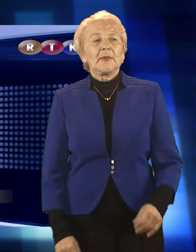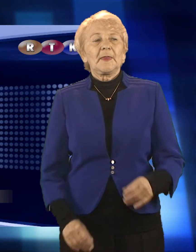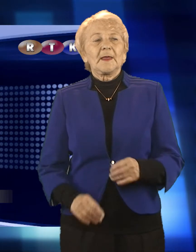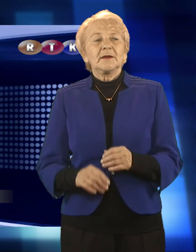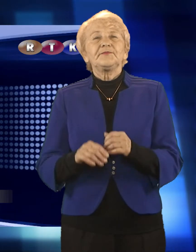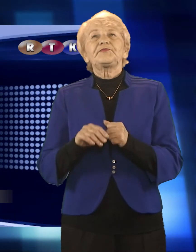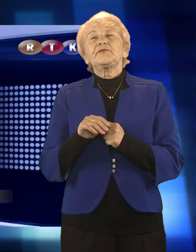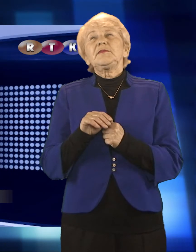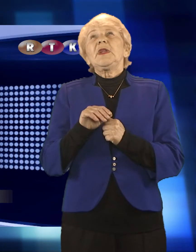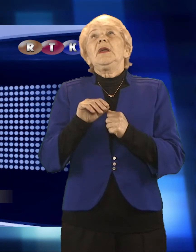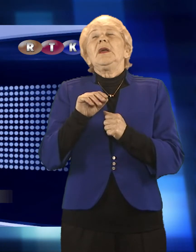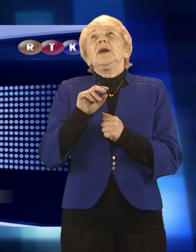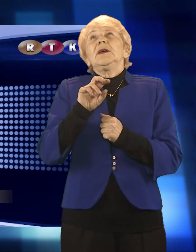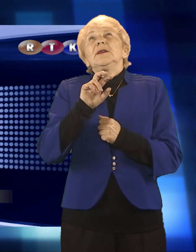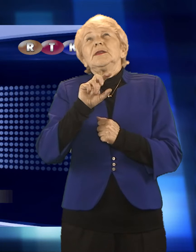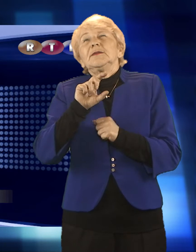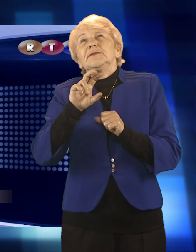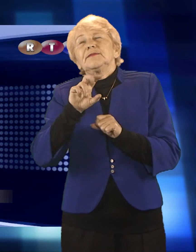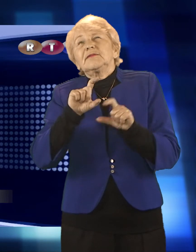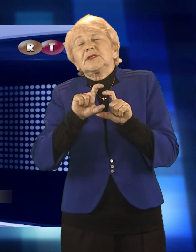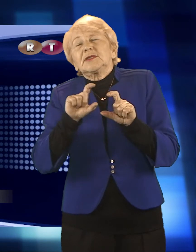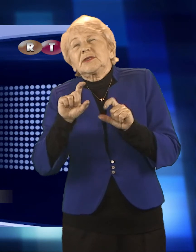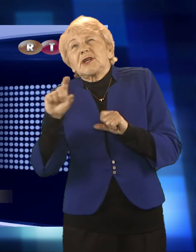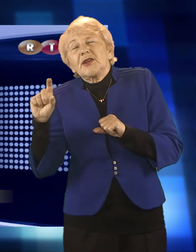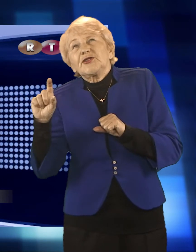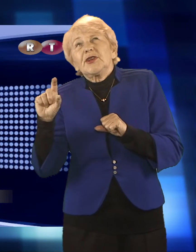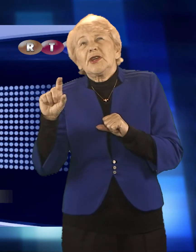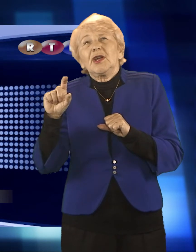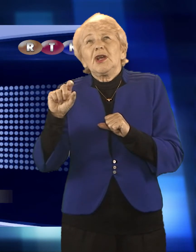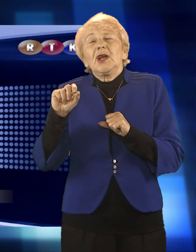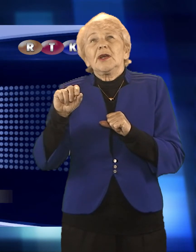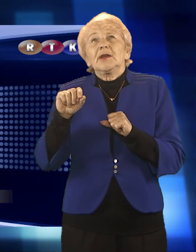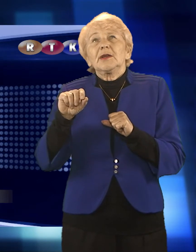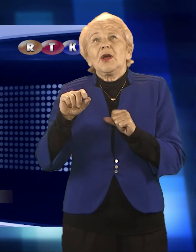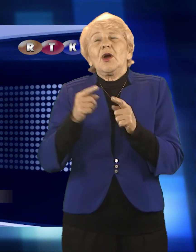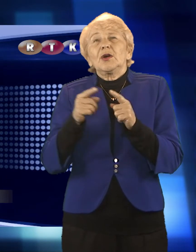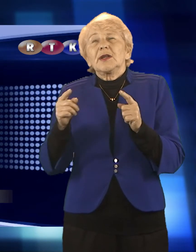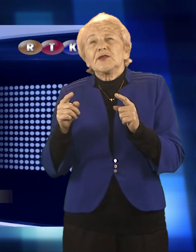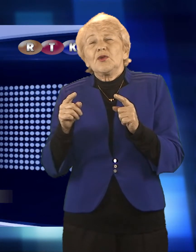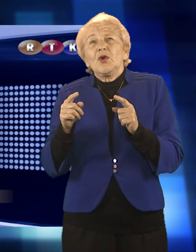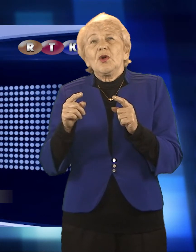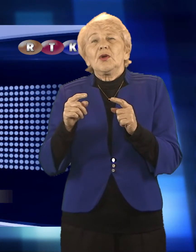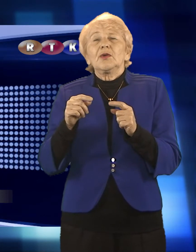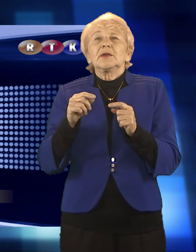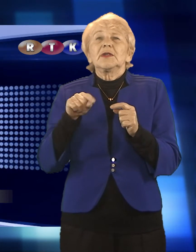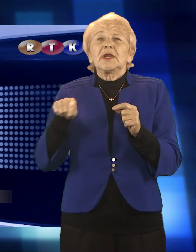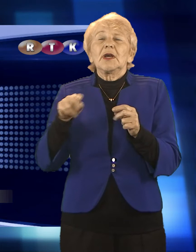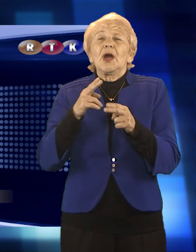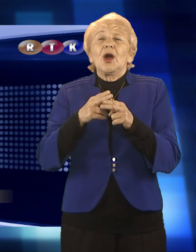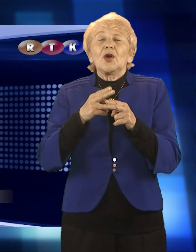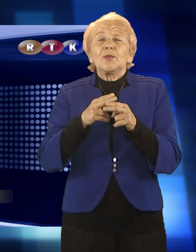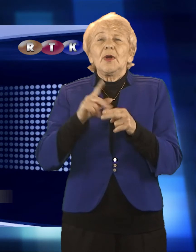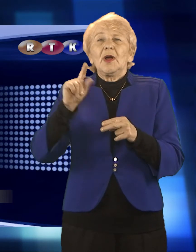Z racji trwającej pandemii mówi się teraz wiele o służbie medycznej, która w szpitalach, jak często jest podkreślane,